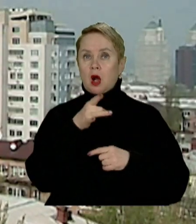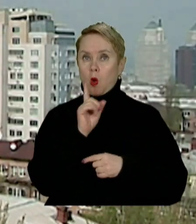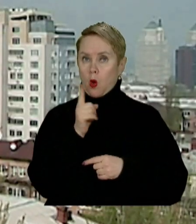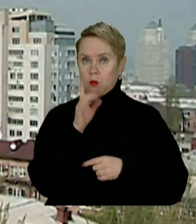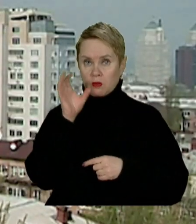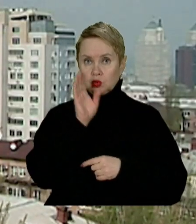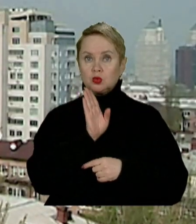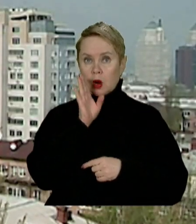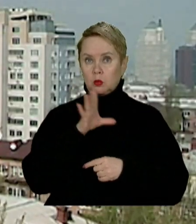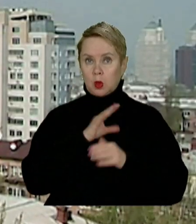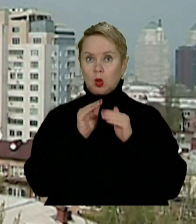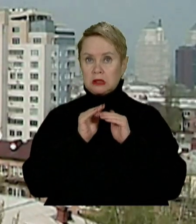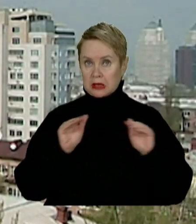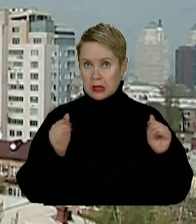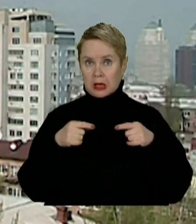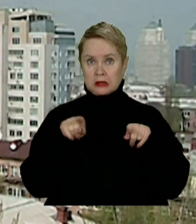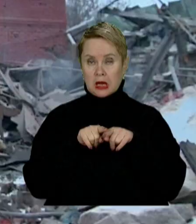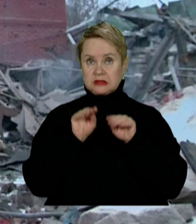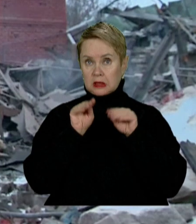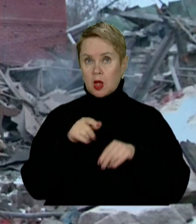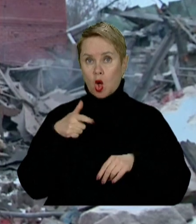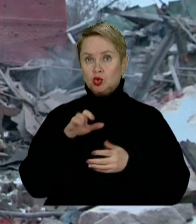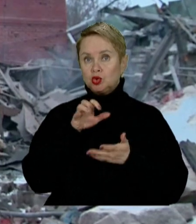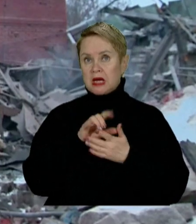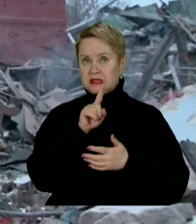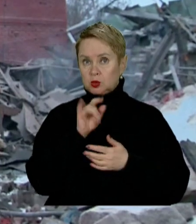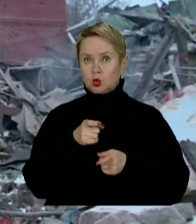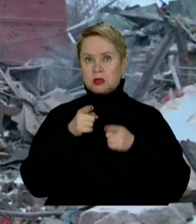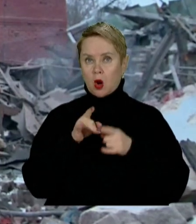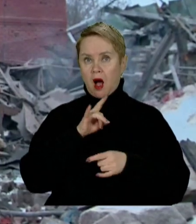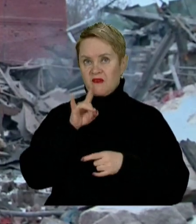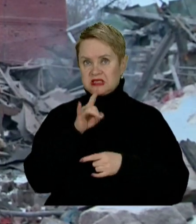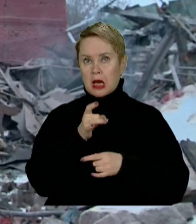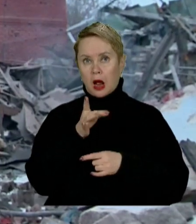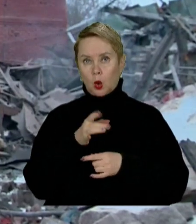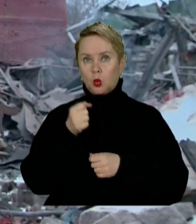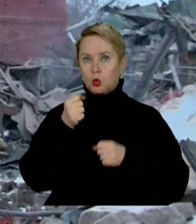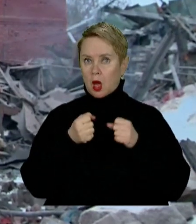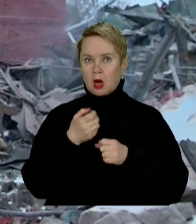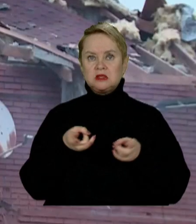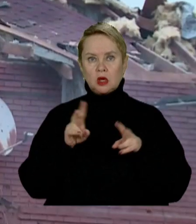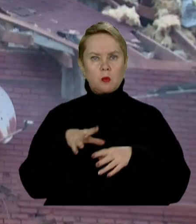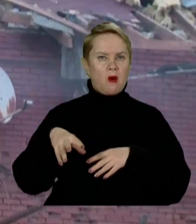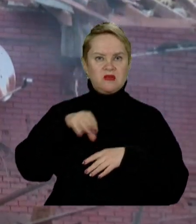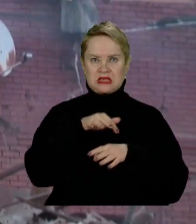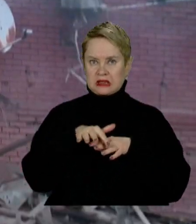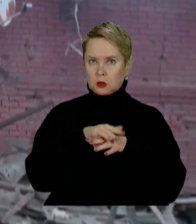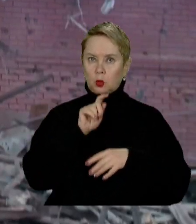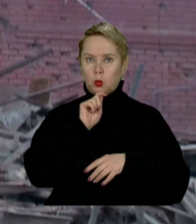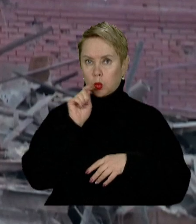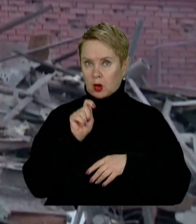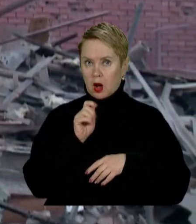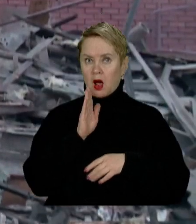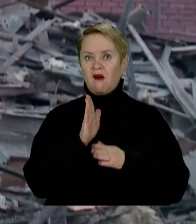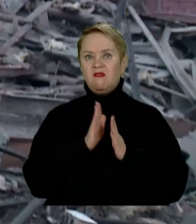області вночі та зранку було тихо. Також, за даними Генштабу ЗСУ, загроза авіаційних та ракетних ударів залишається по всій території України.